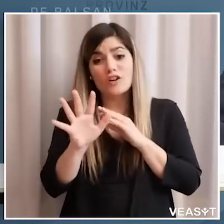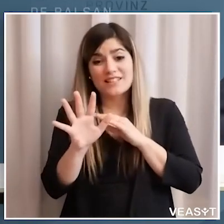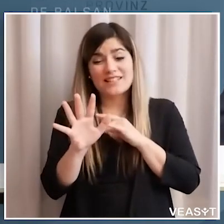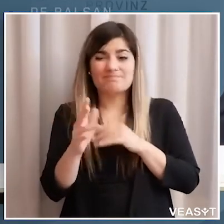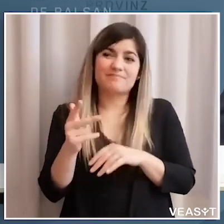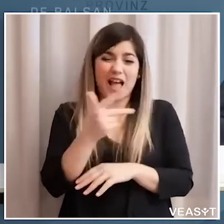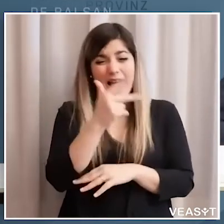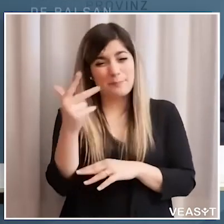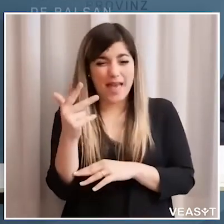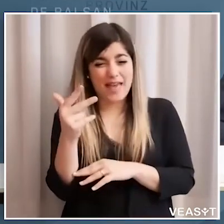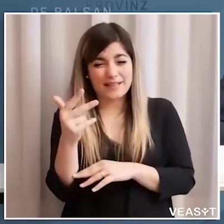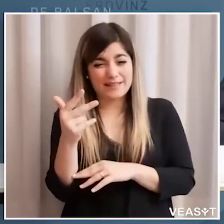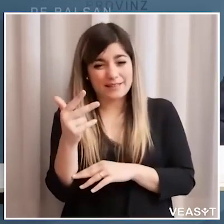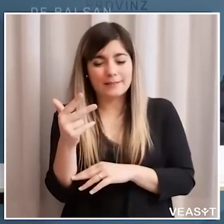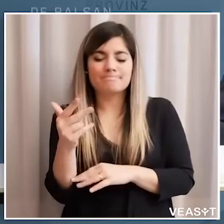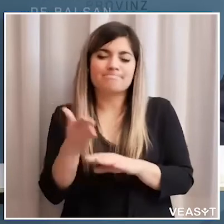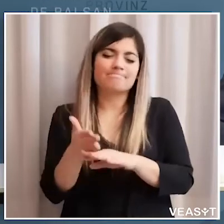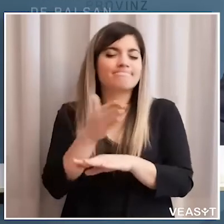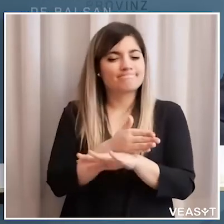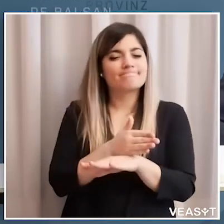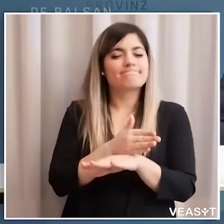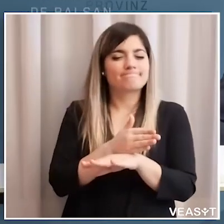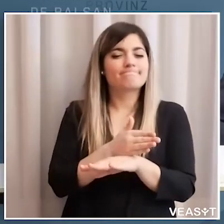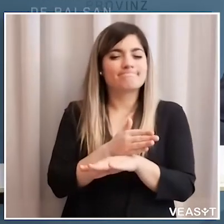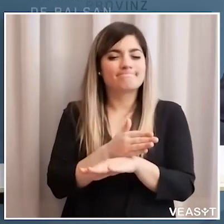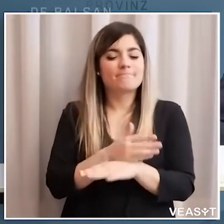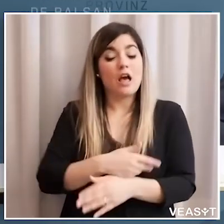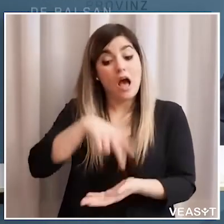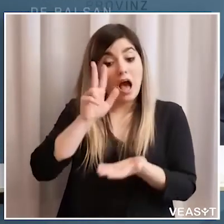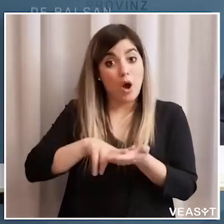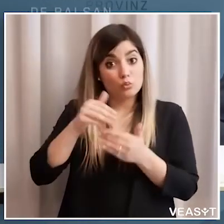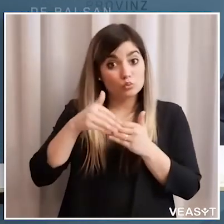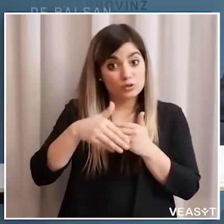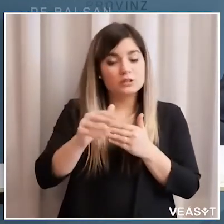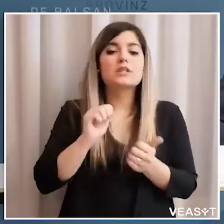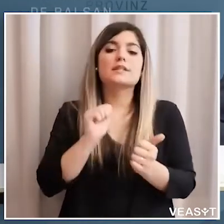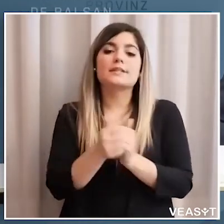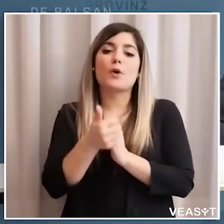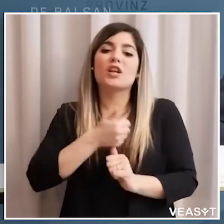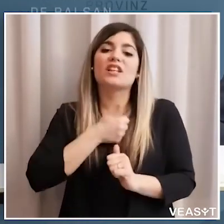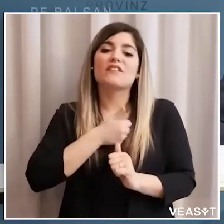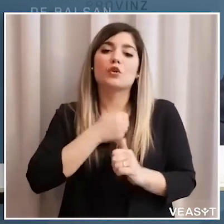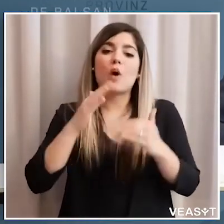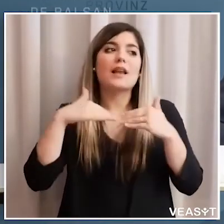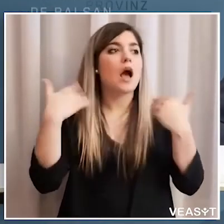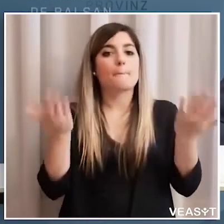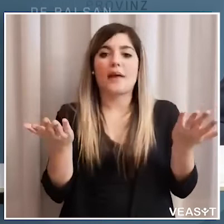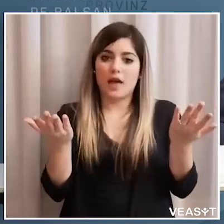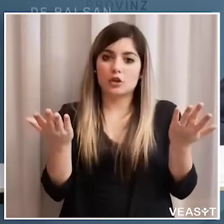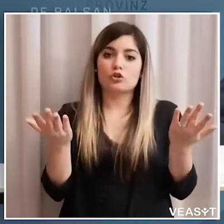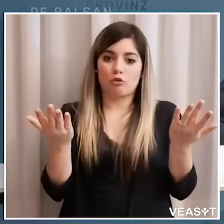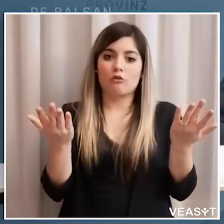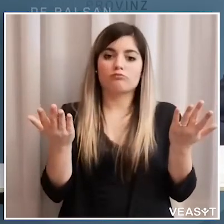forse prima di parlare degli alberghi d'ora in poi saranno di nuovo autorizzati tutti gli sport individuali all'aperto